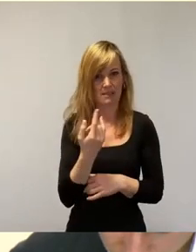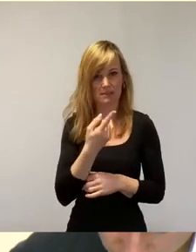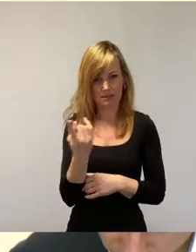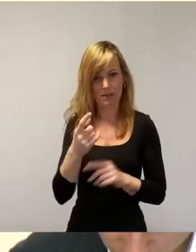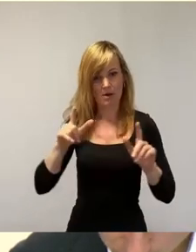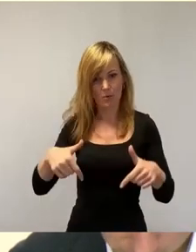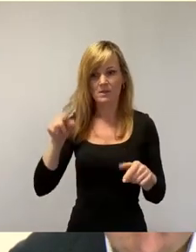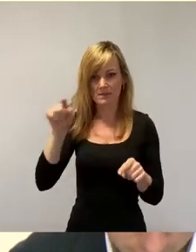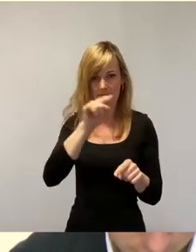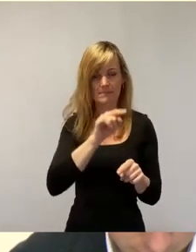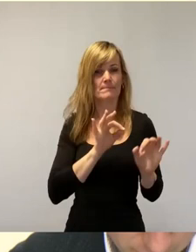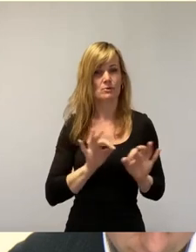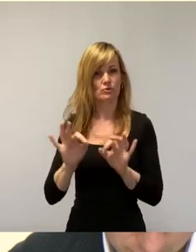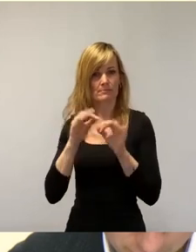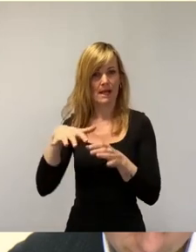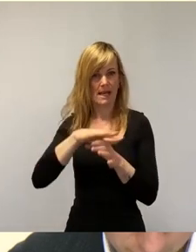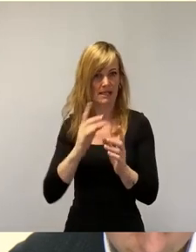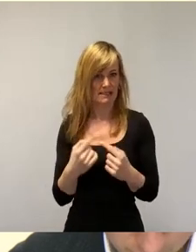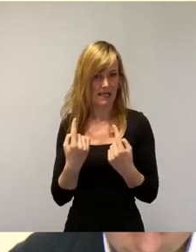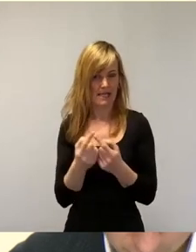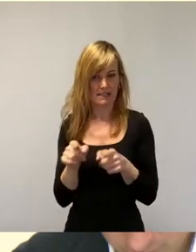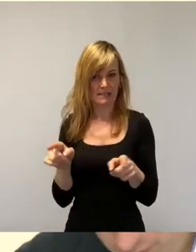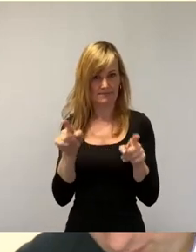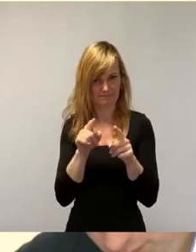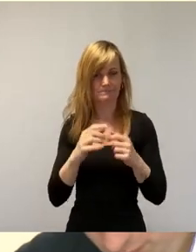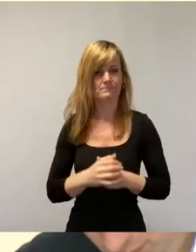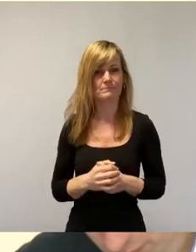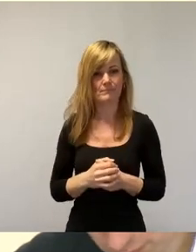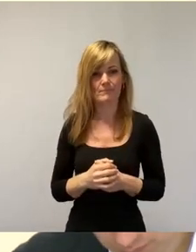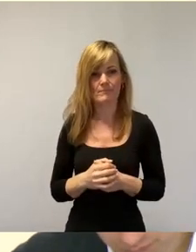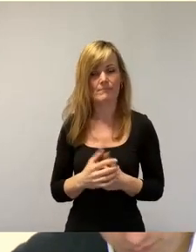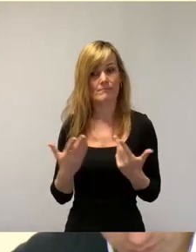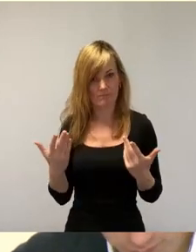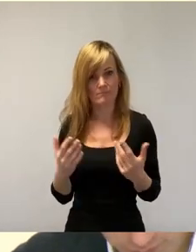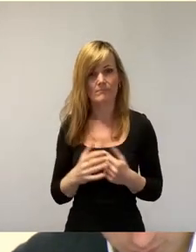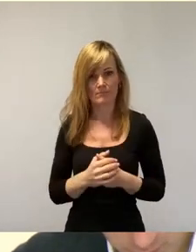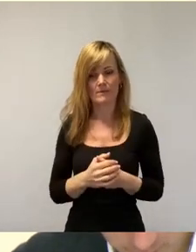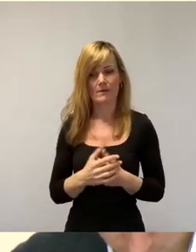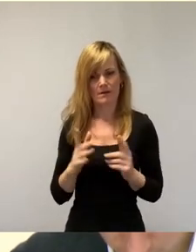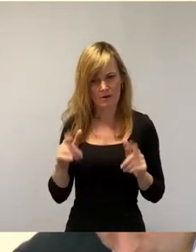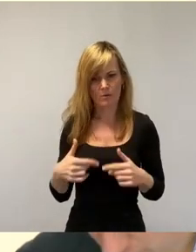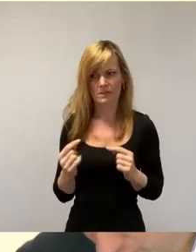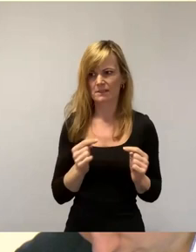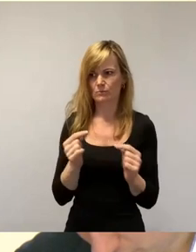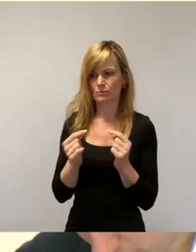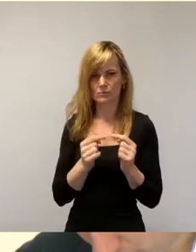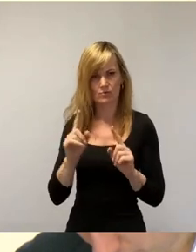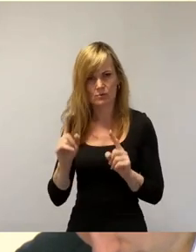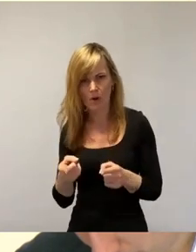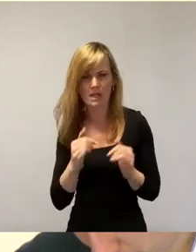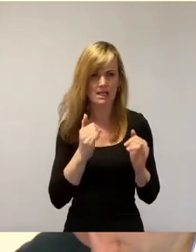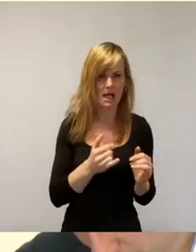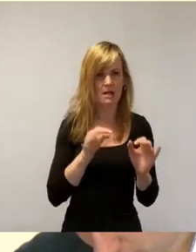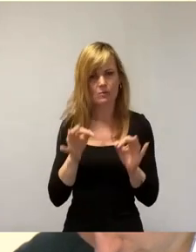Und die löste durchaus eine sehr intensive Diskussion um das Für und Wider aus